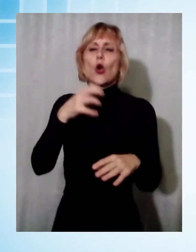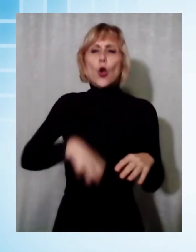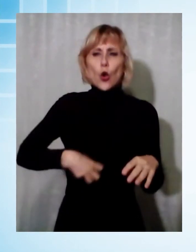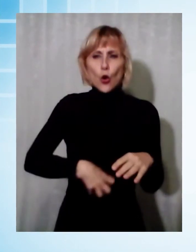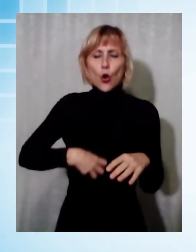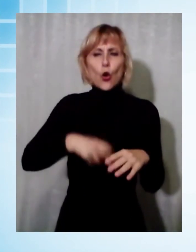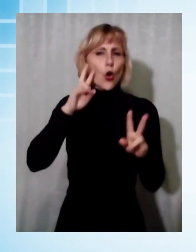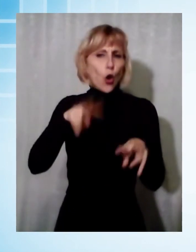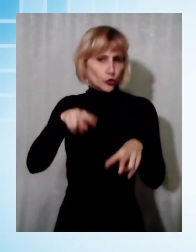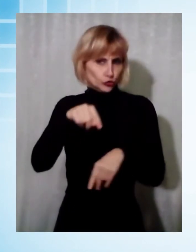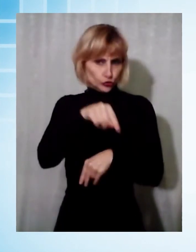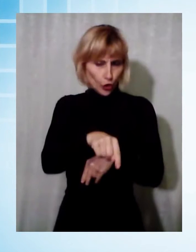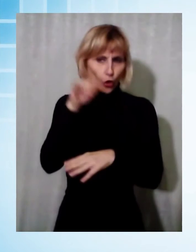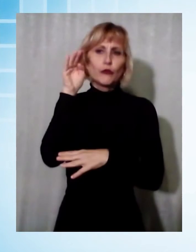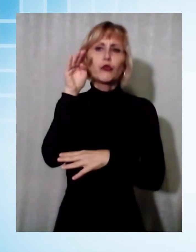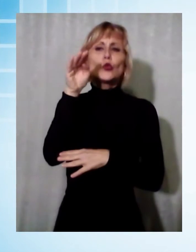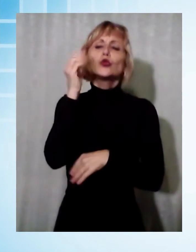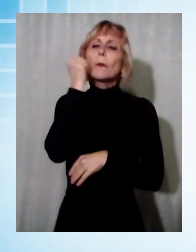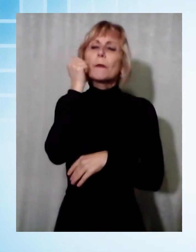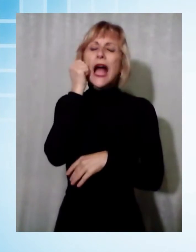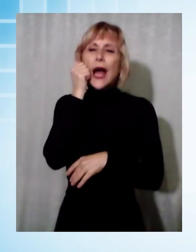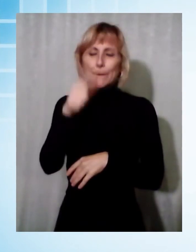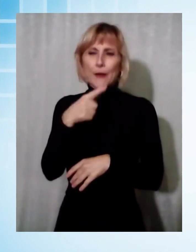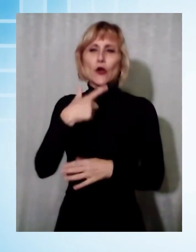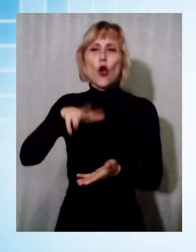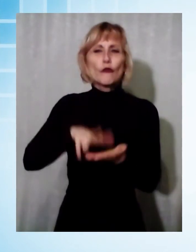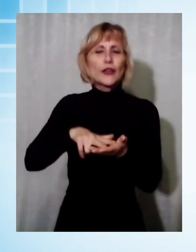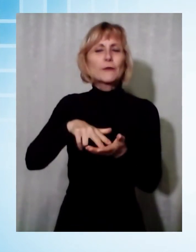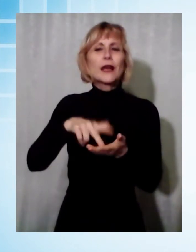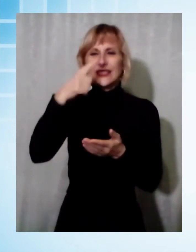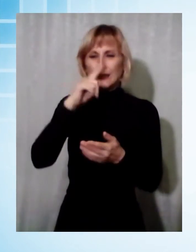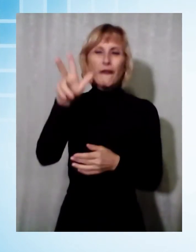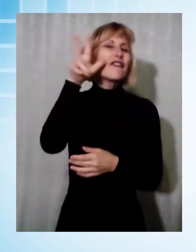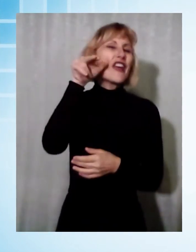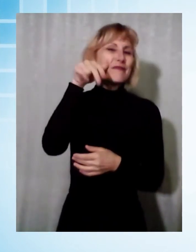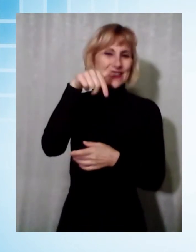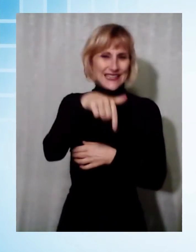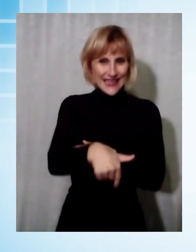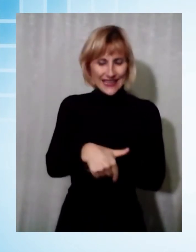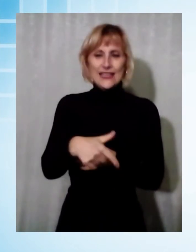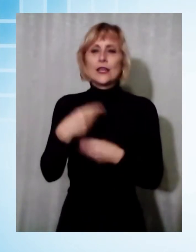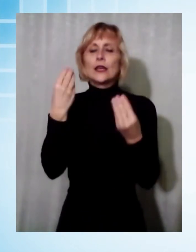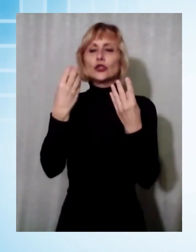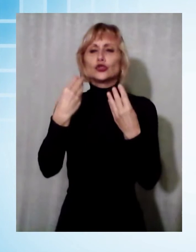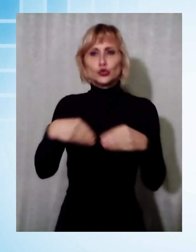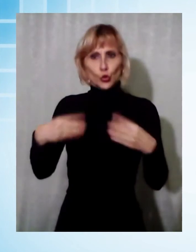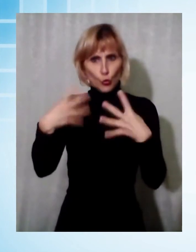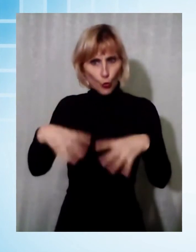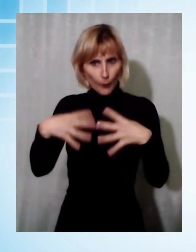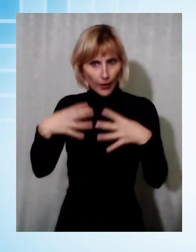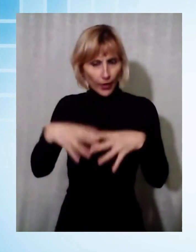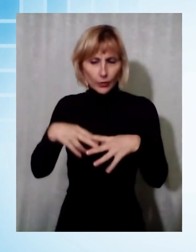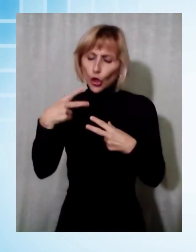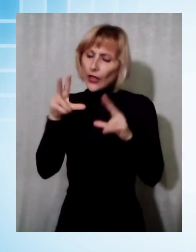mamma che ha avuto anche conferma dell'arrivo di una figlia. Quel che è certo è che si tratta di uno strumento particolarmente innovativo che è stato